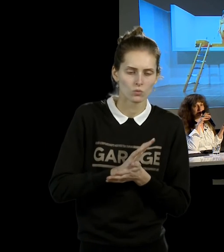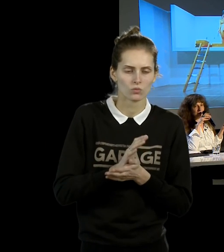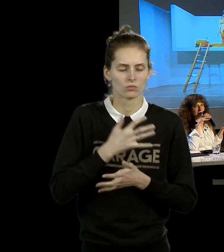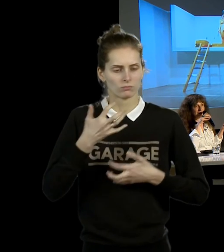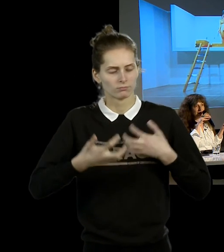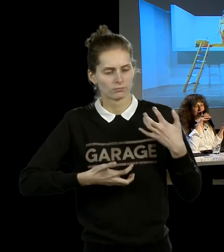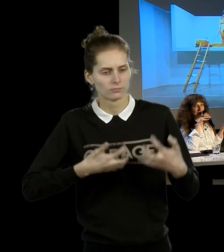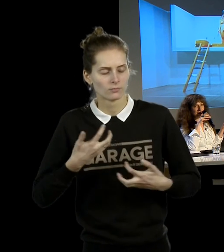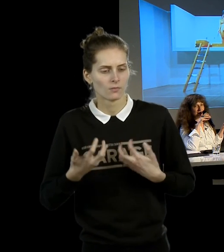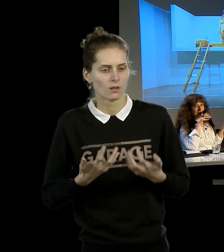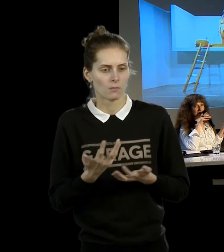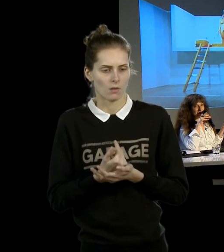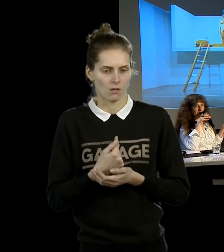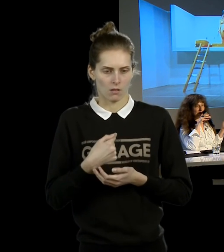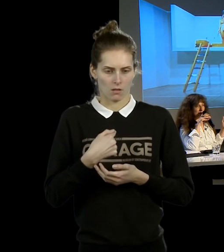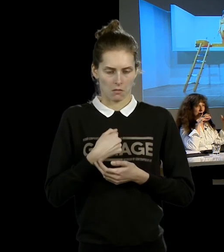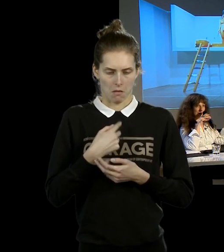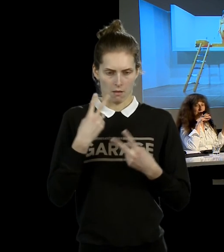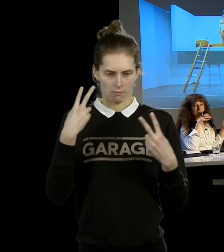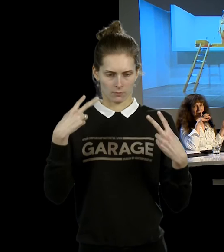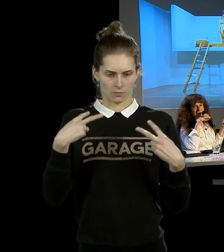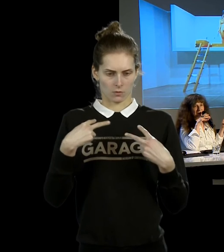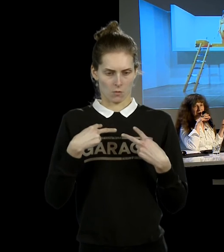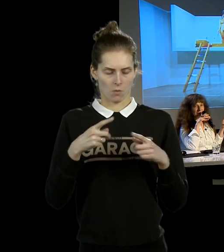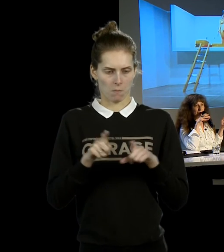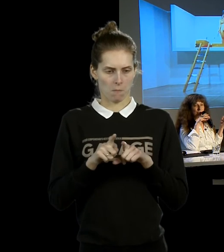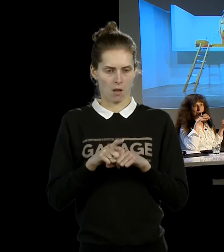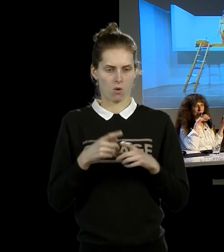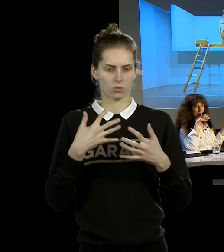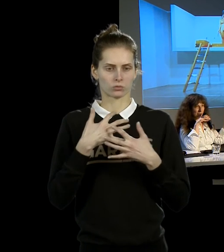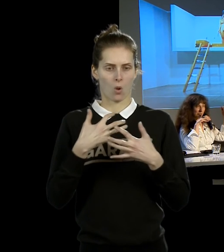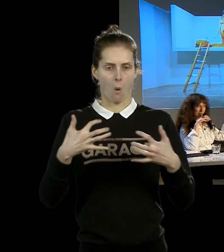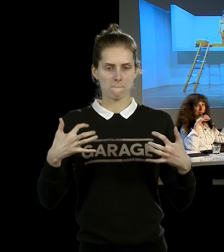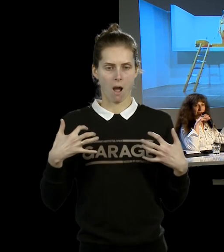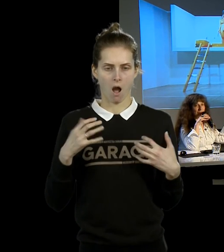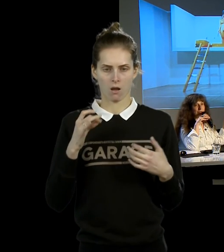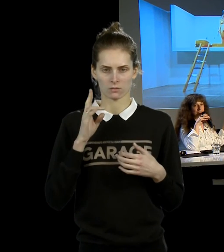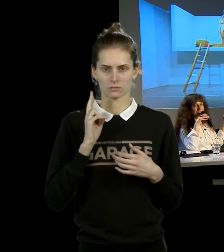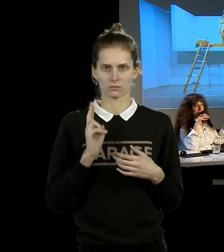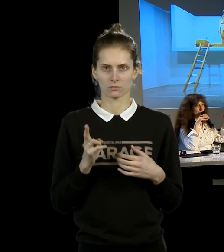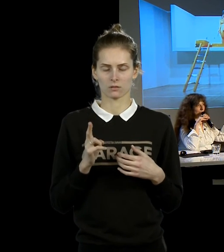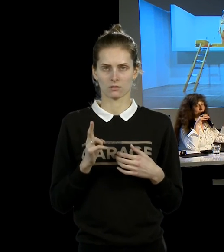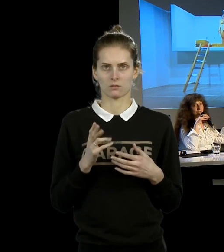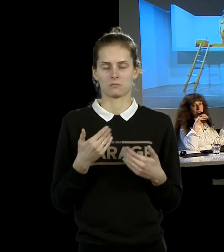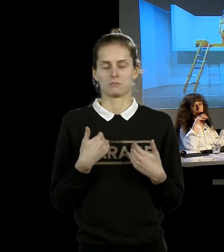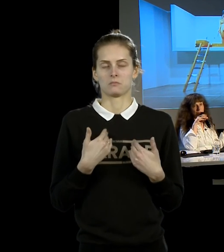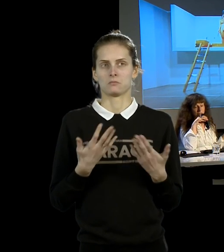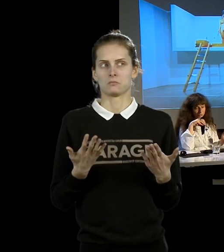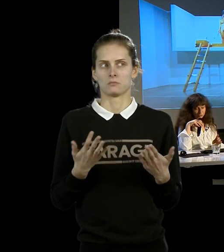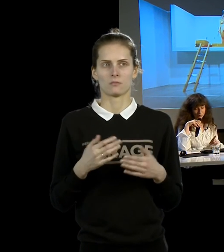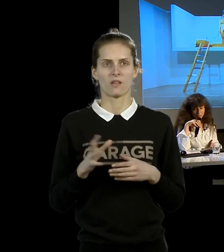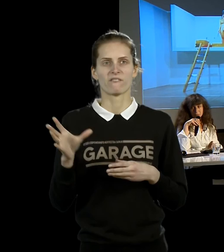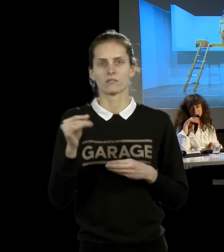экспонатом в зоопарке или в лучшем случае живым произведением искусства, на которое